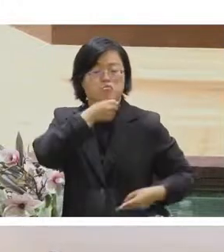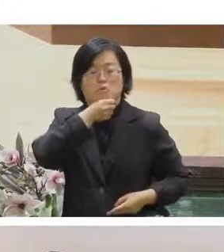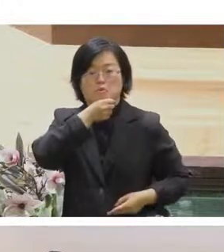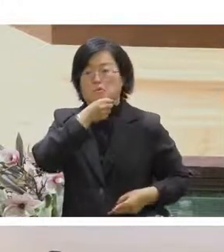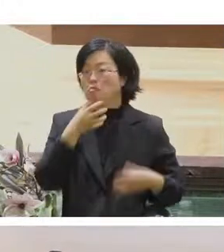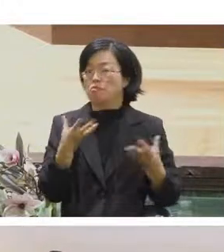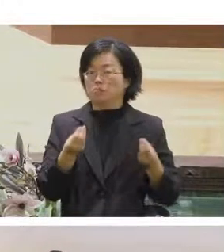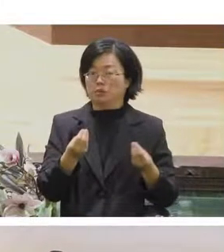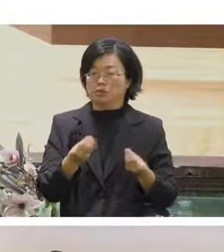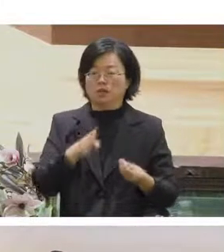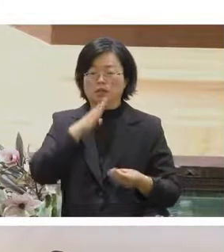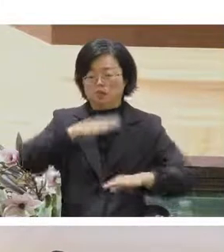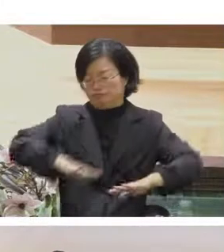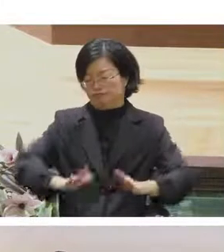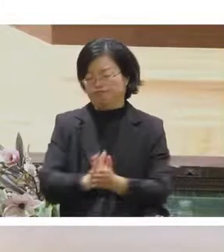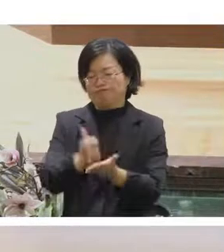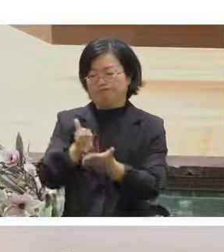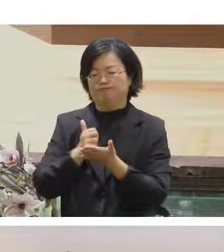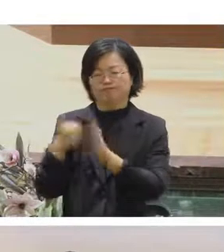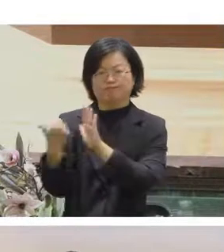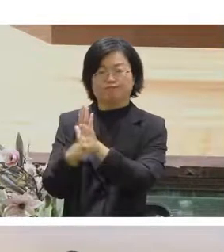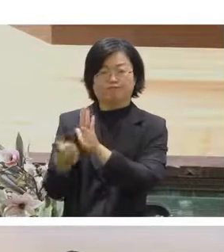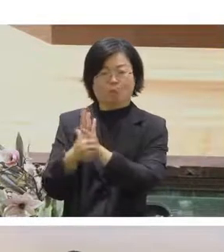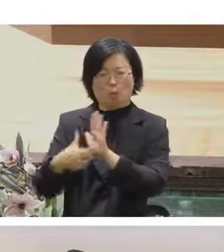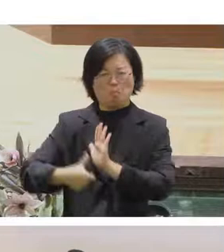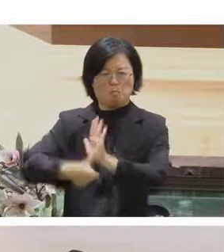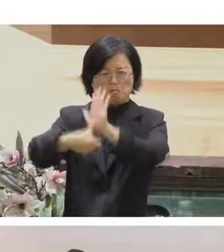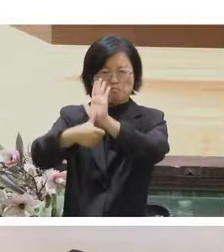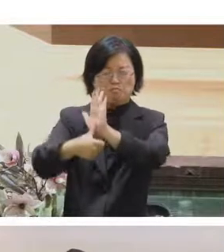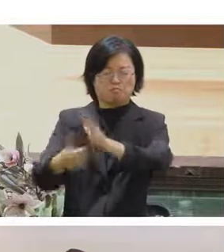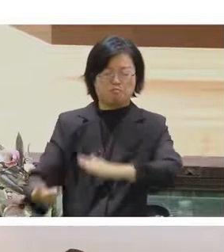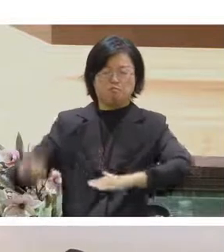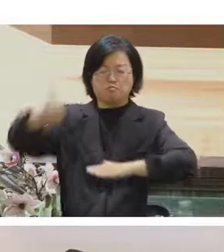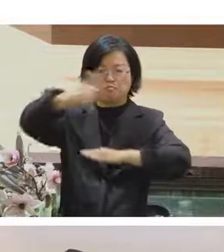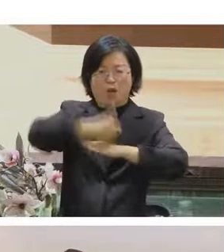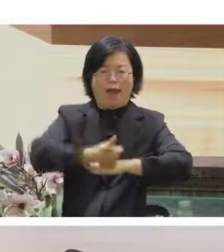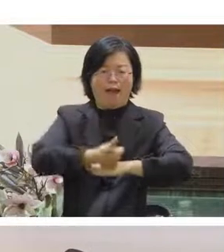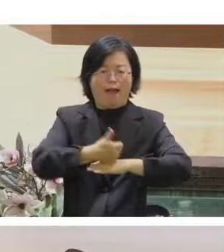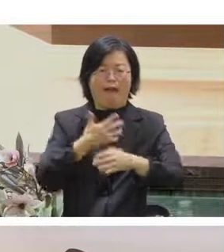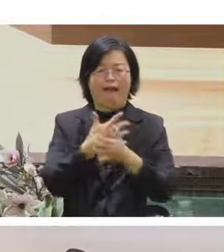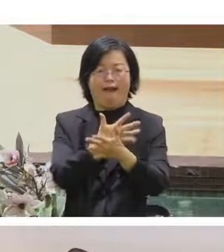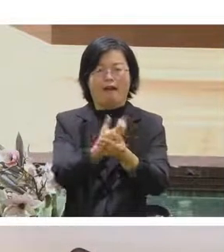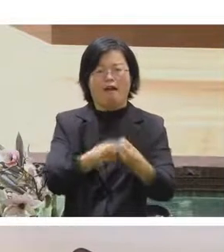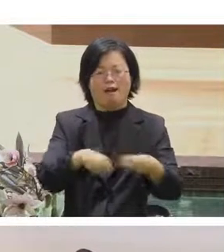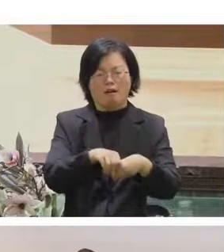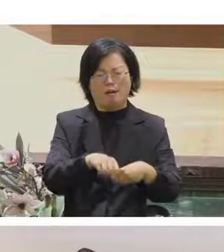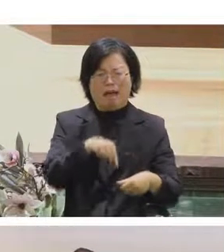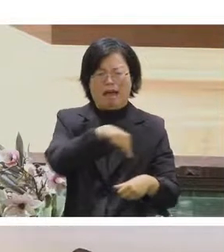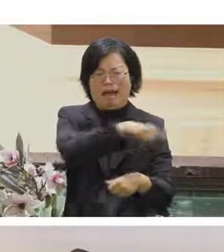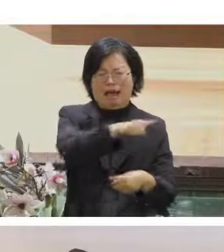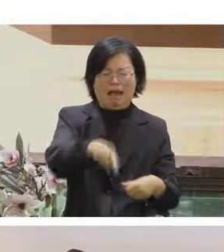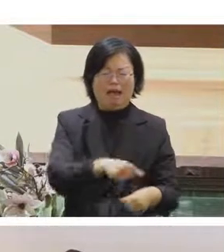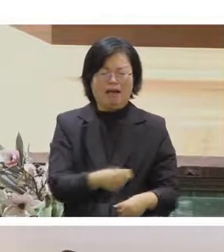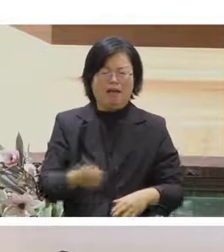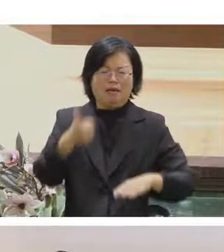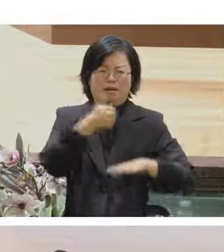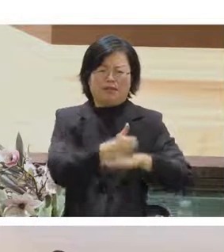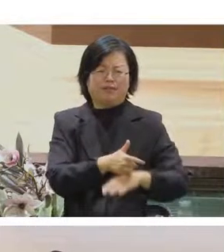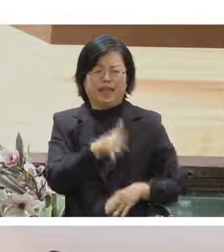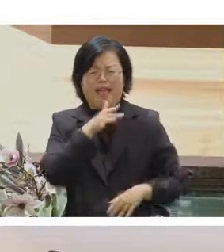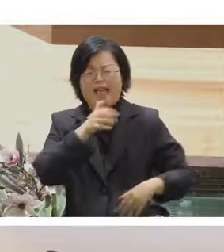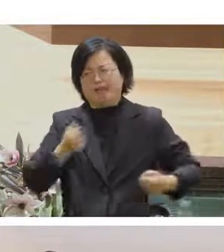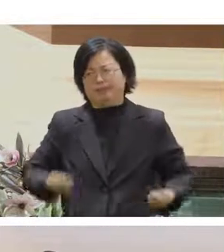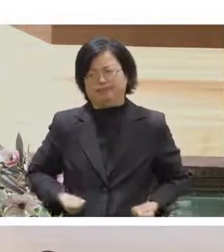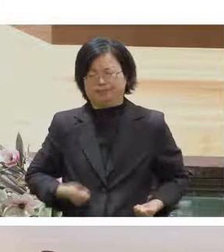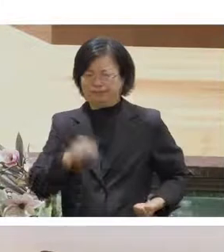請演員來頒獎然後演員就很尷尬這樣子就是他們講笑話反正你可以去看